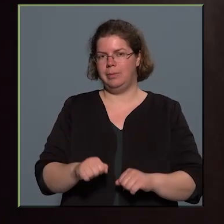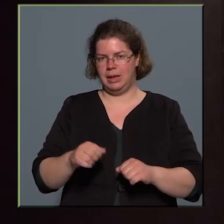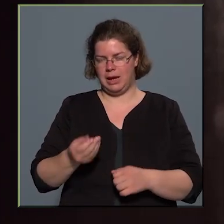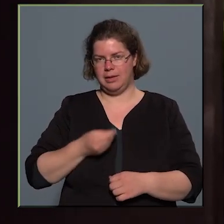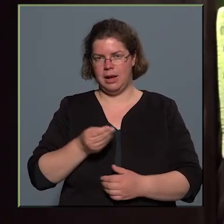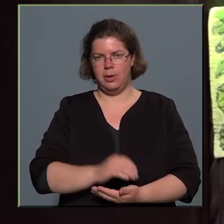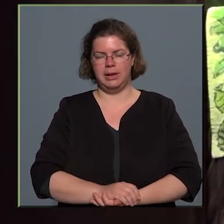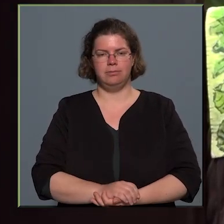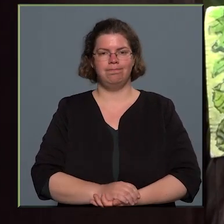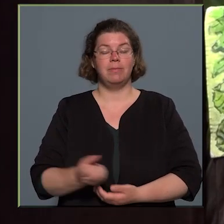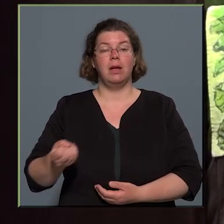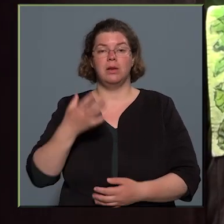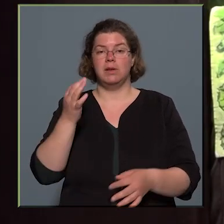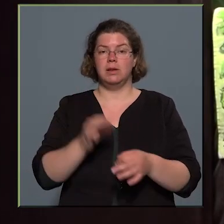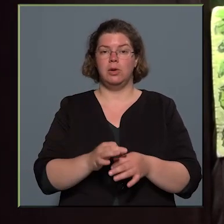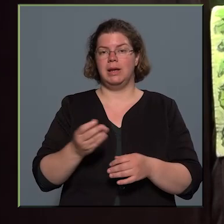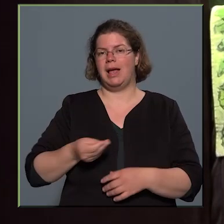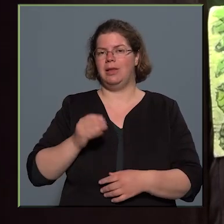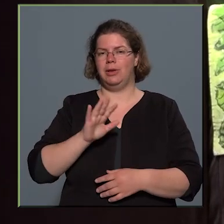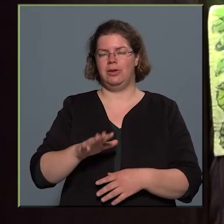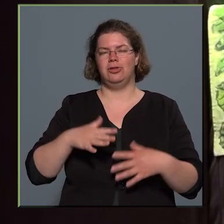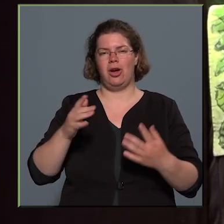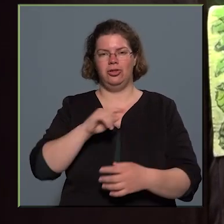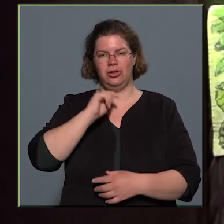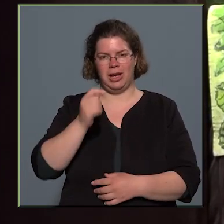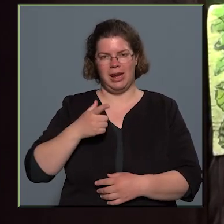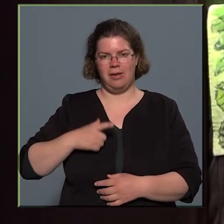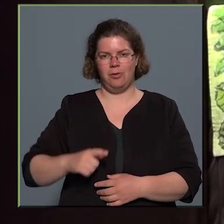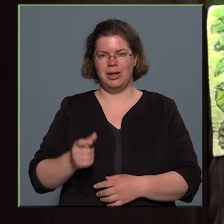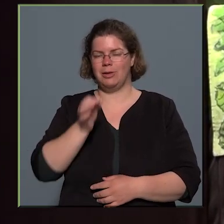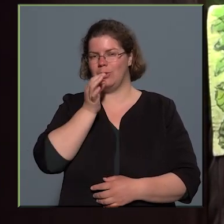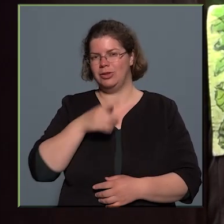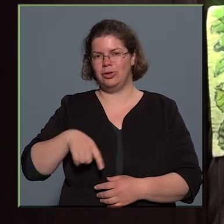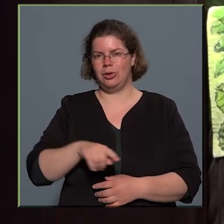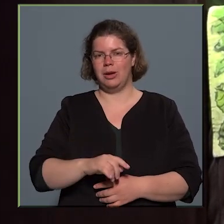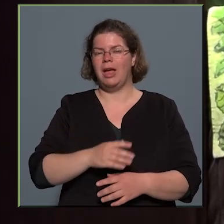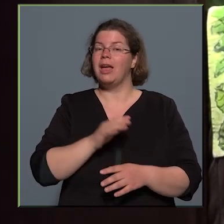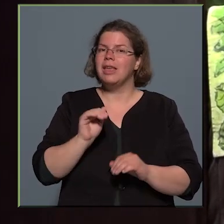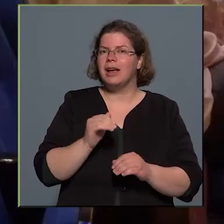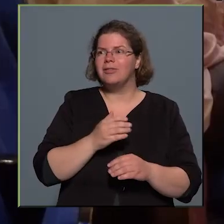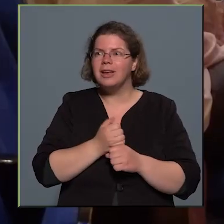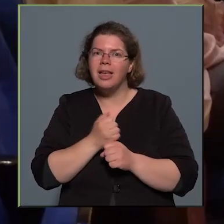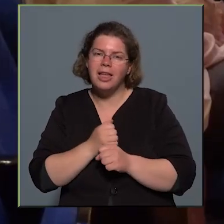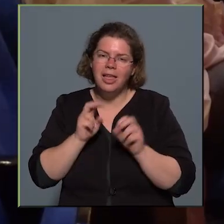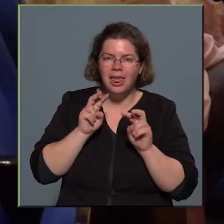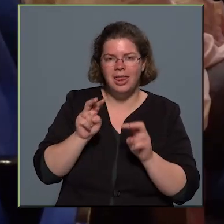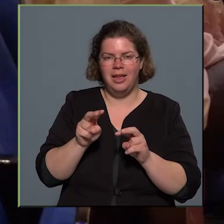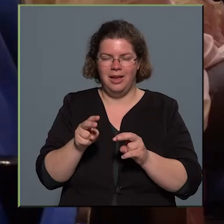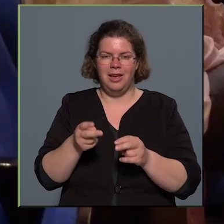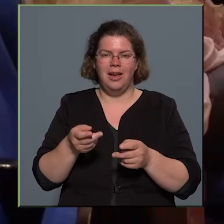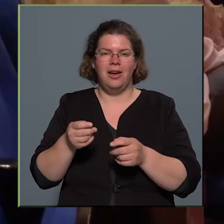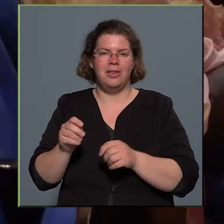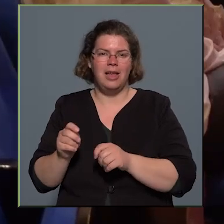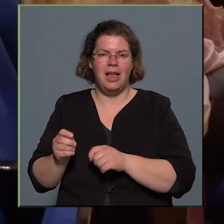A tavaszi történetek előadásnak nagyon nagy sikere volt az ovisok körében. A gyerekek végigizgatottan figyelték az állatok